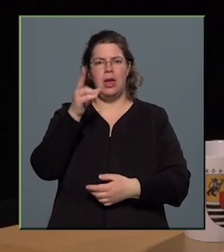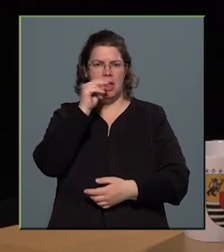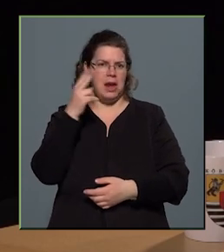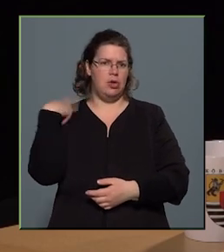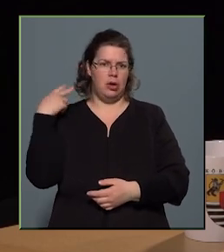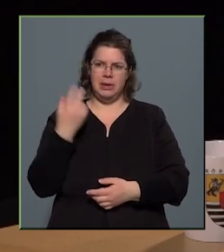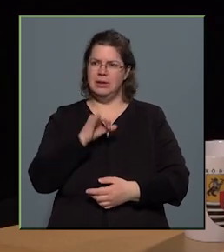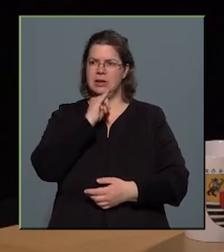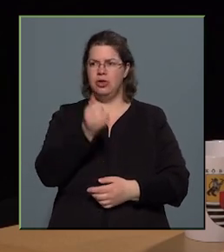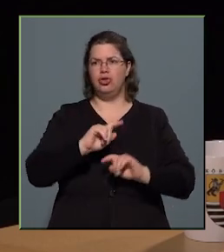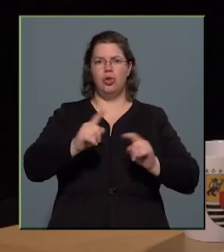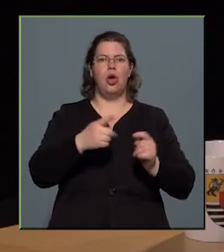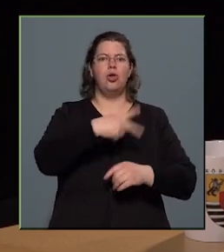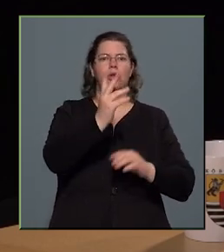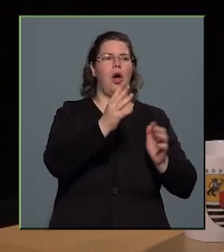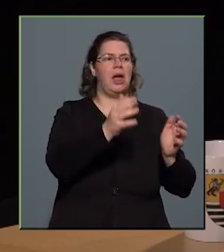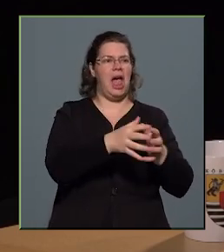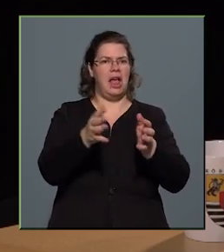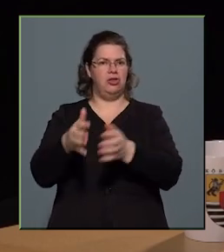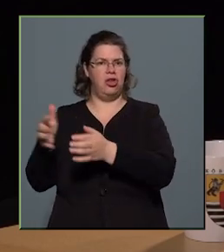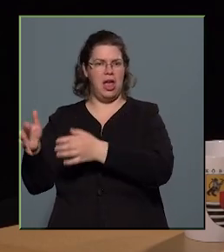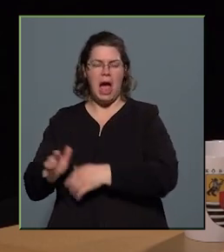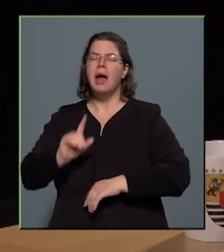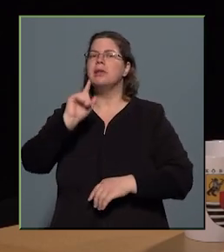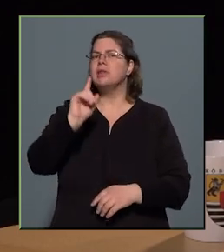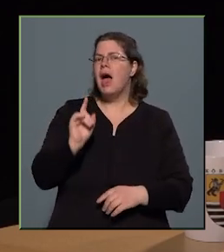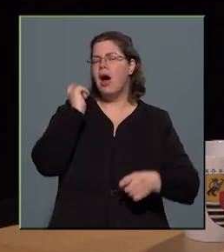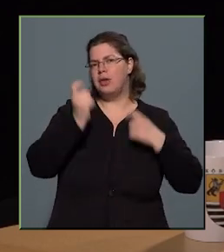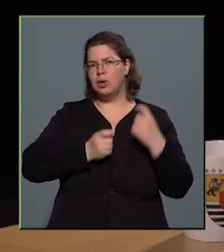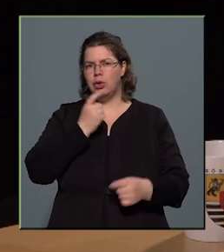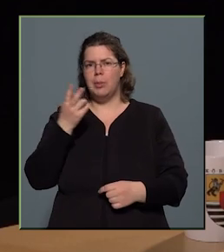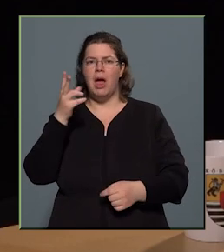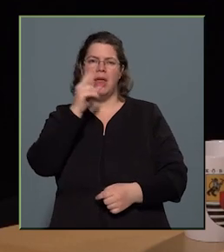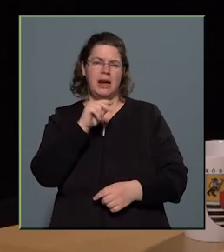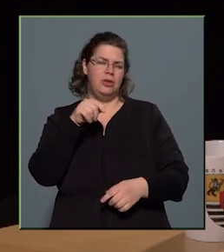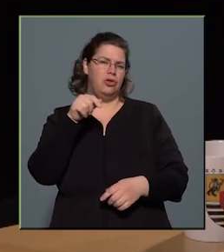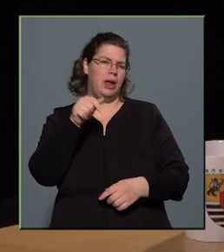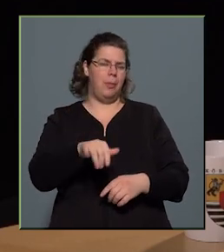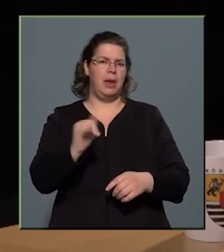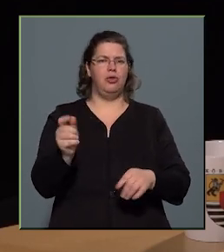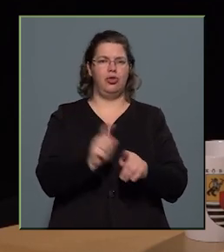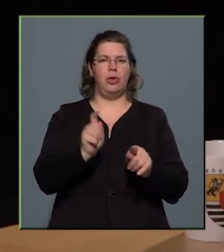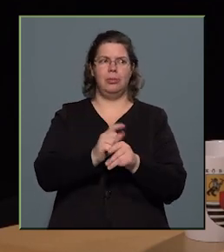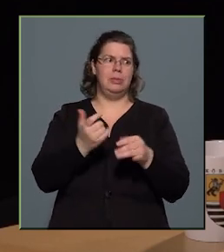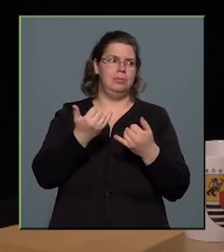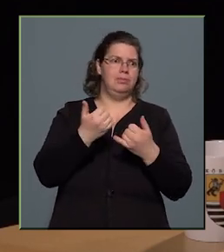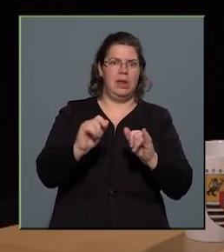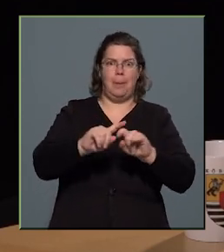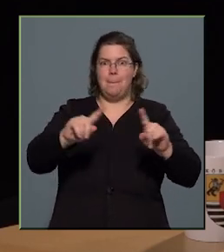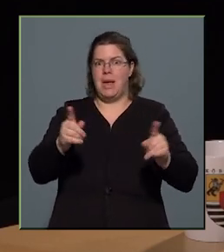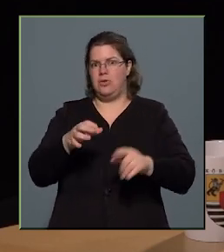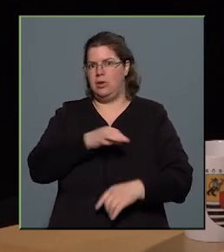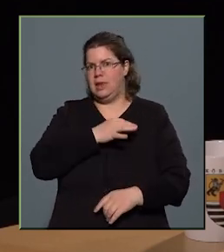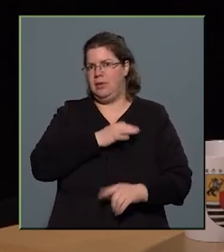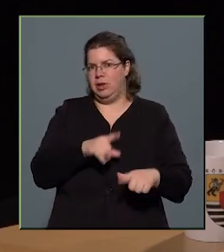szakegységei. De én azt gondolom, hogy a rendőrség ebben is olyan, mint mindenki más, a civil életben,